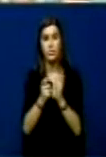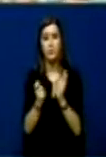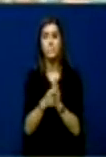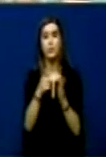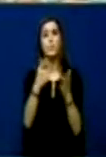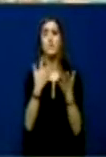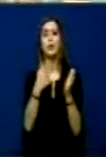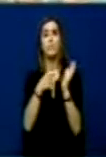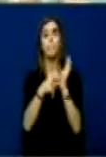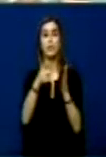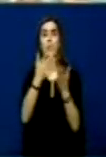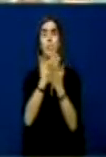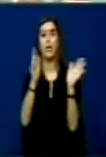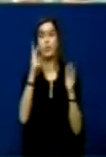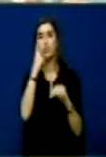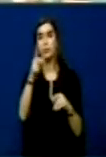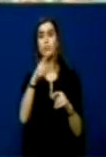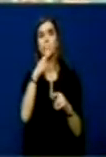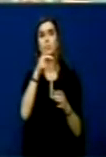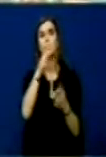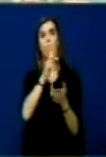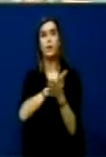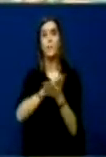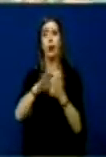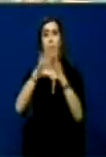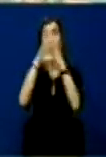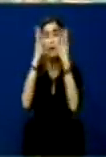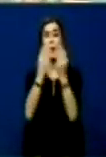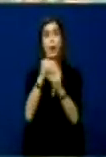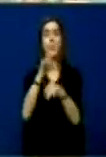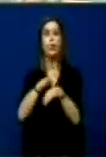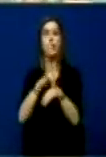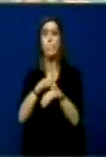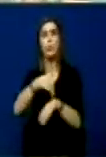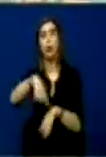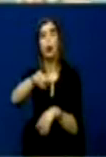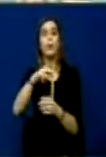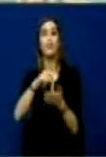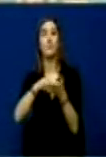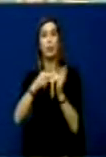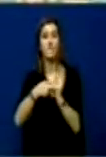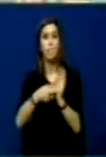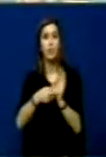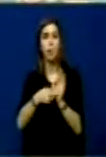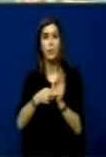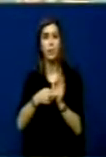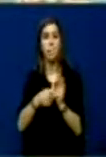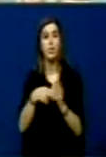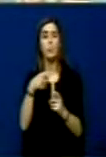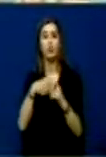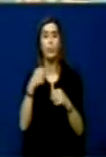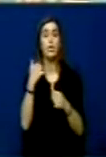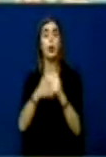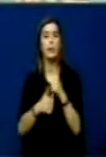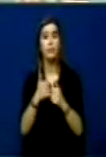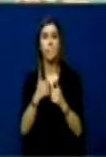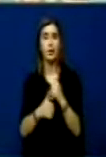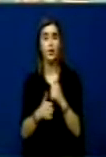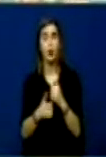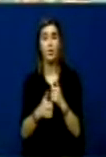azivërrejët se ka përqëllim të amnistoj të gjithë rëthin e mjekve, politikanëve dhe kriminelve